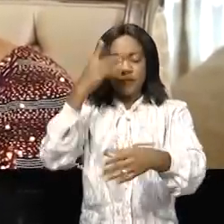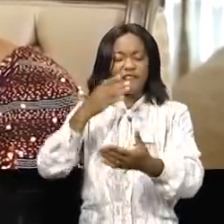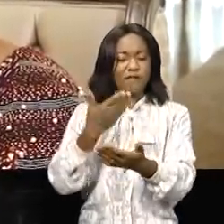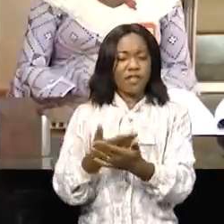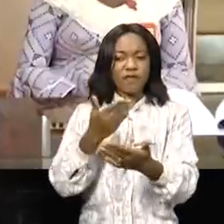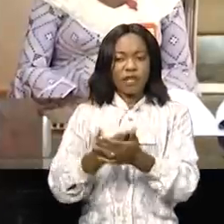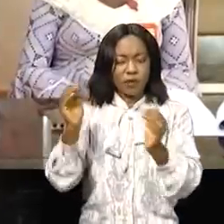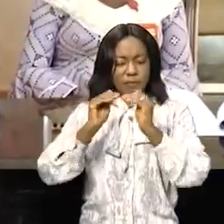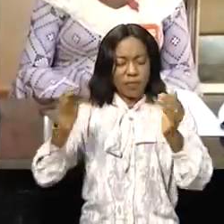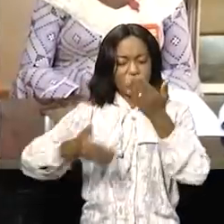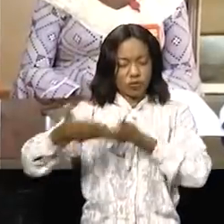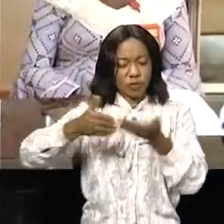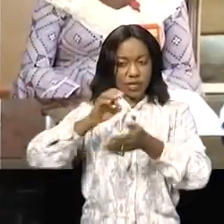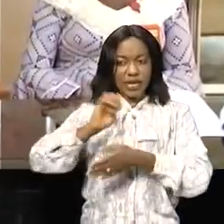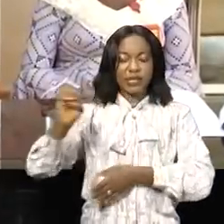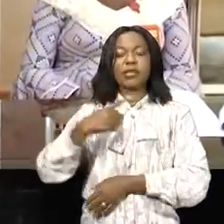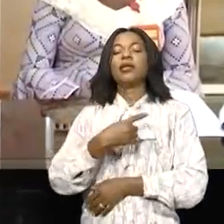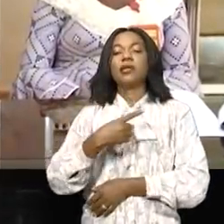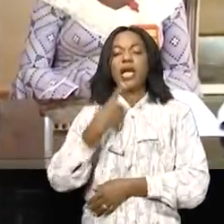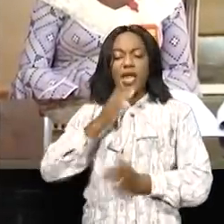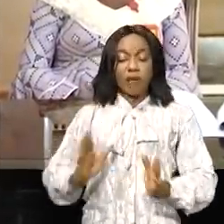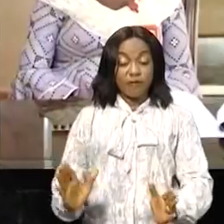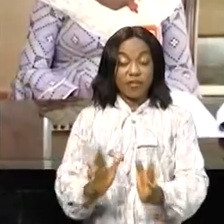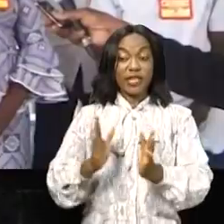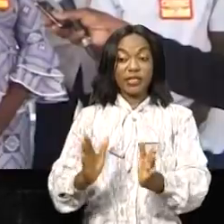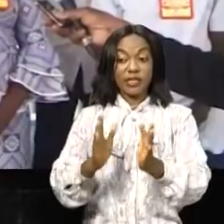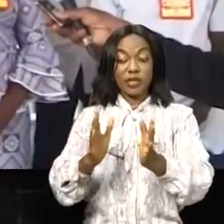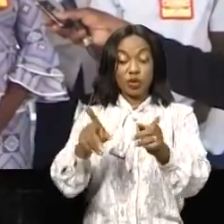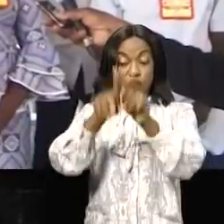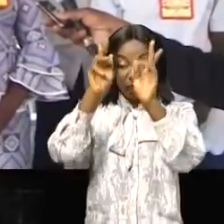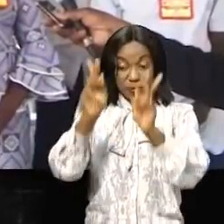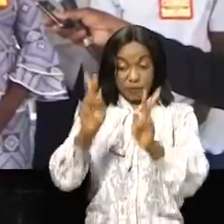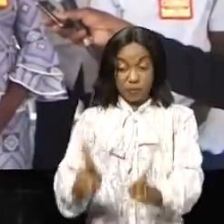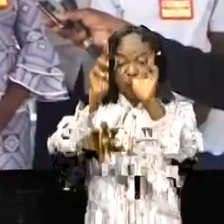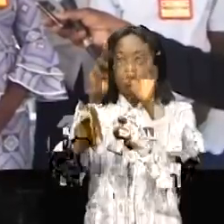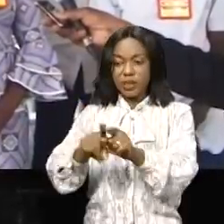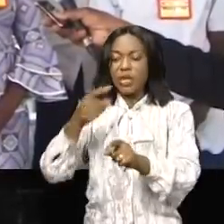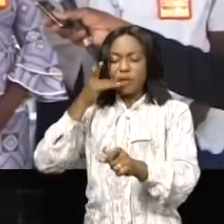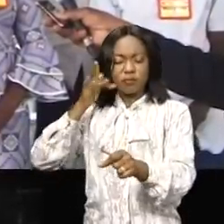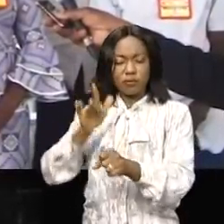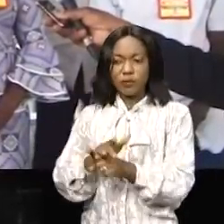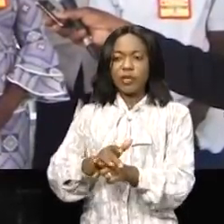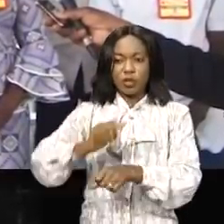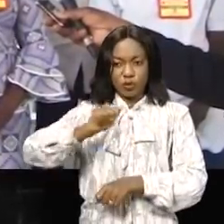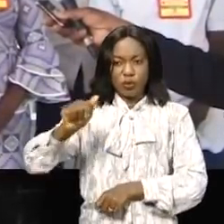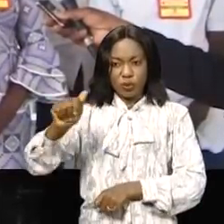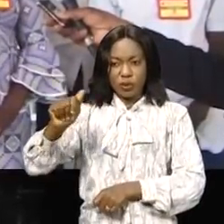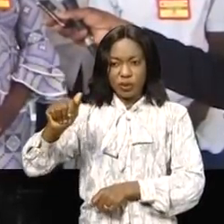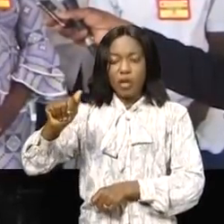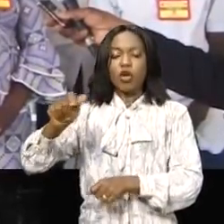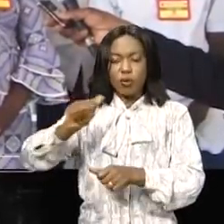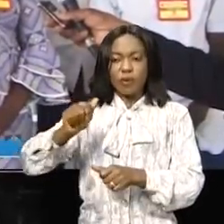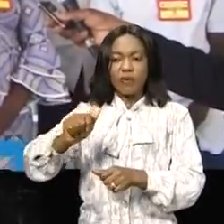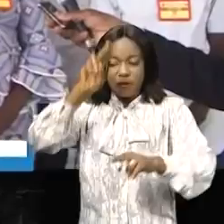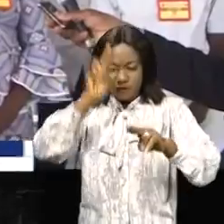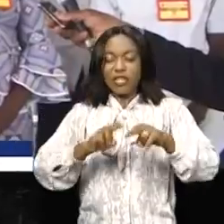la paix dans cette partie du pays Il nous a beaucoup félicité comme de bonnes citoyennes et vient de promettre d'aller s'installer